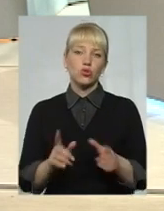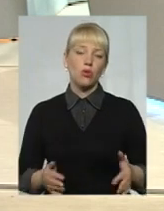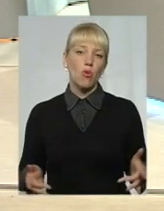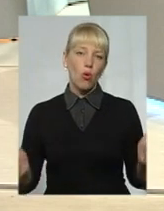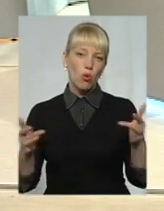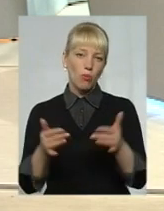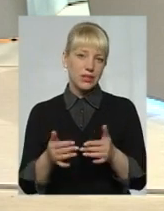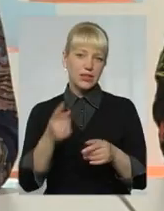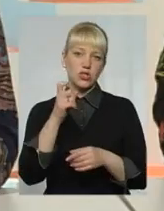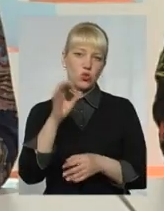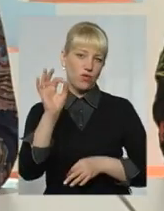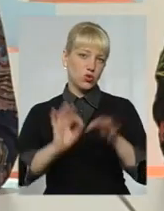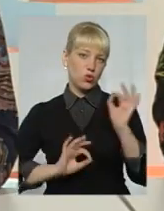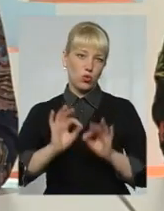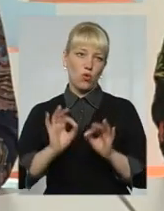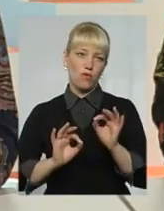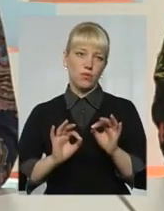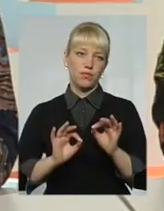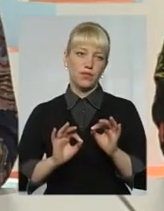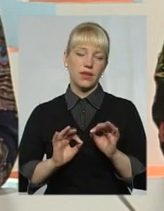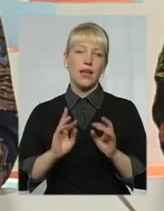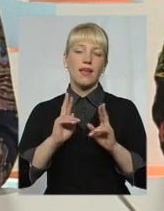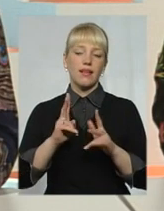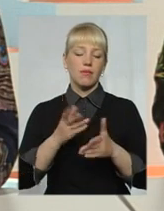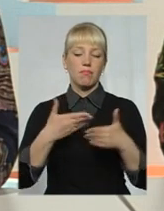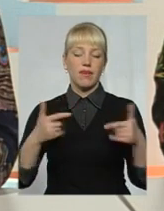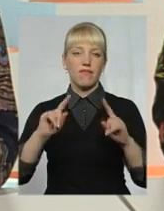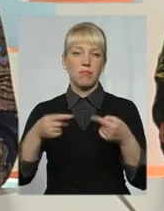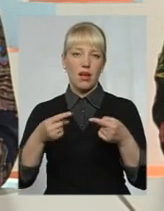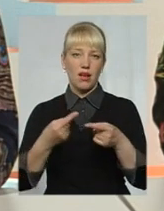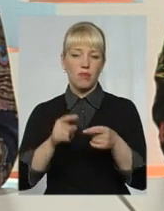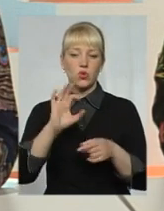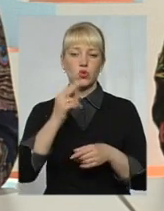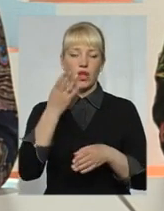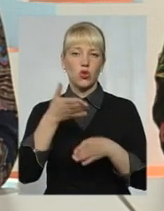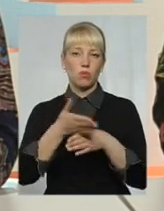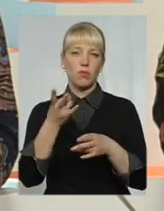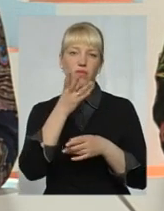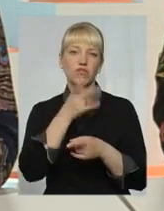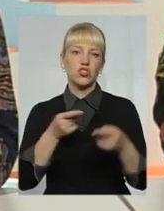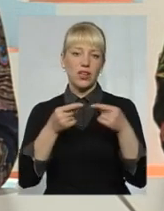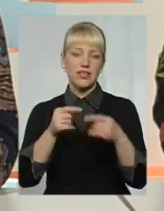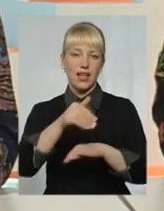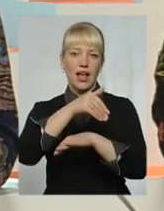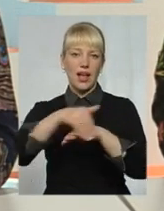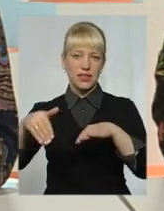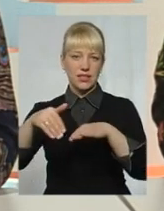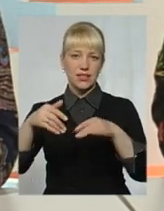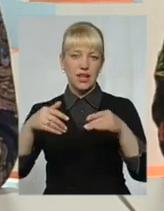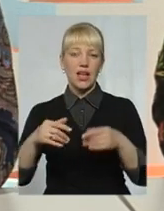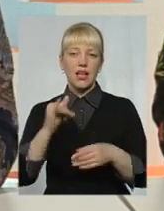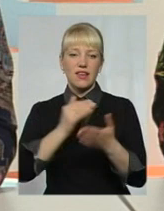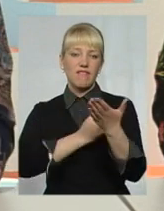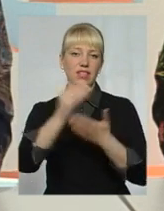100 відсотково, як ми вимагаємо, що соціальна допомога має бути вчасна, адресна і